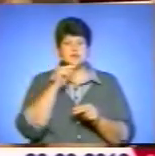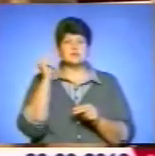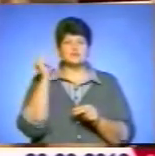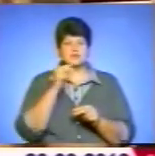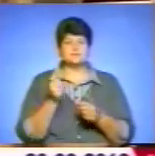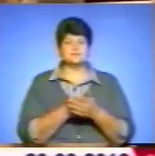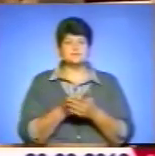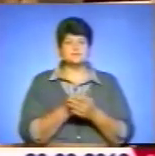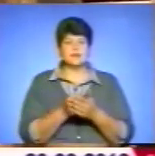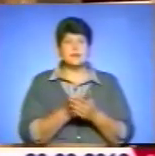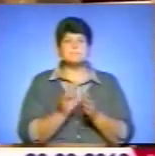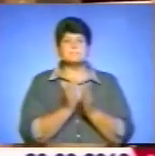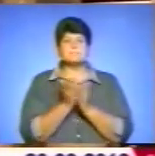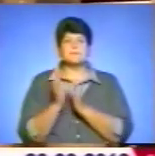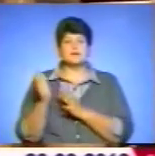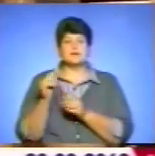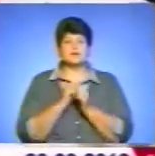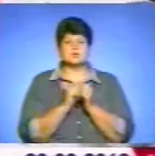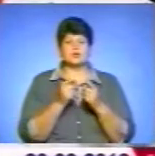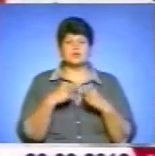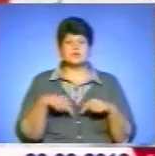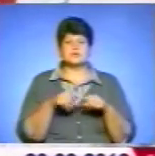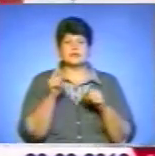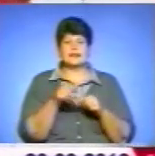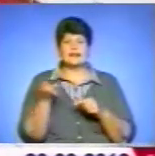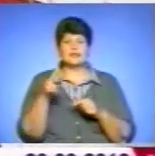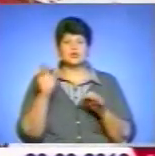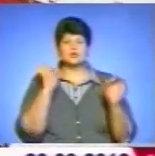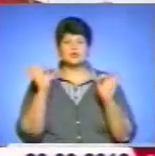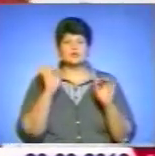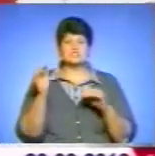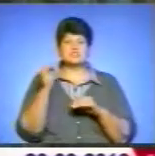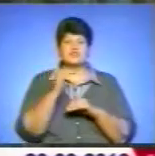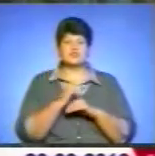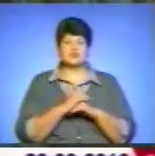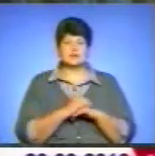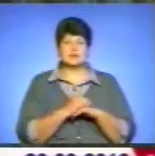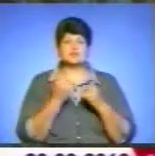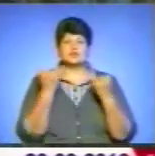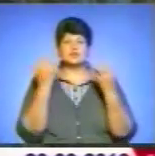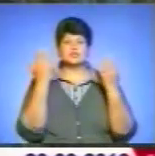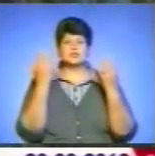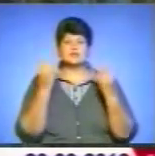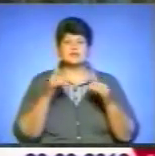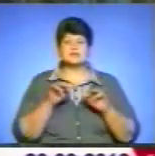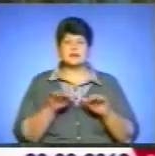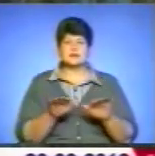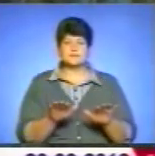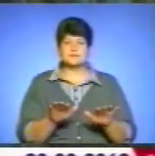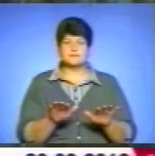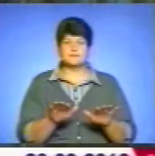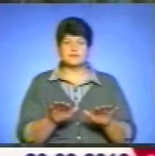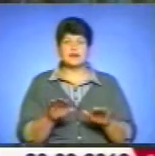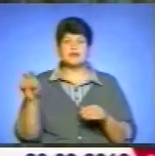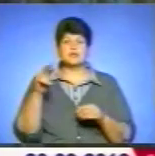Бібліотека часто організовує для відвідувачів такі літературно-музичні вечори. На сьогоднішній захід, на